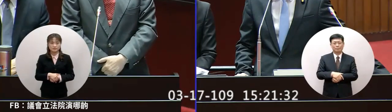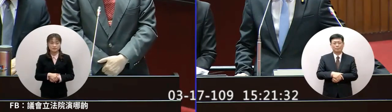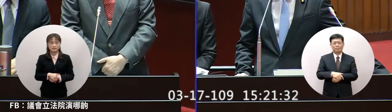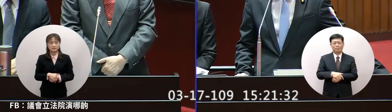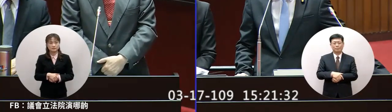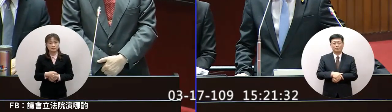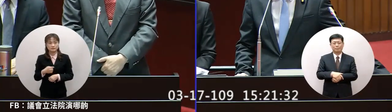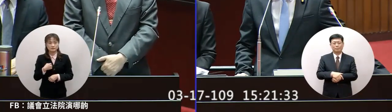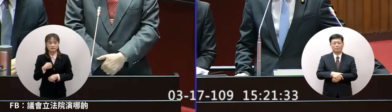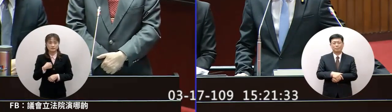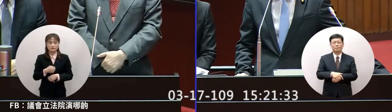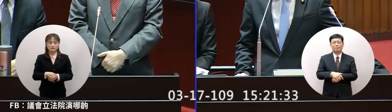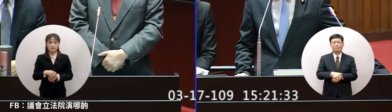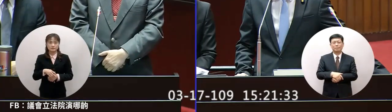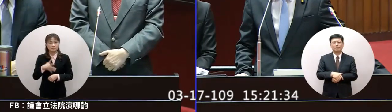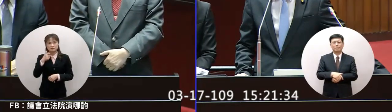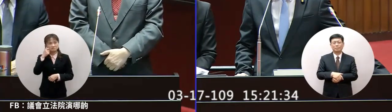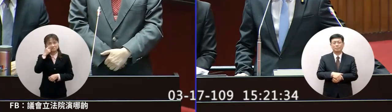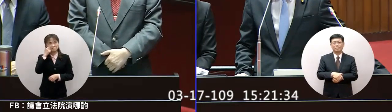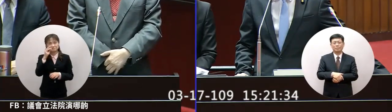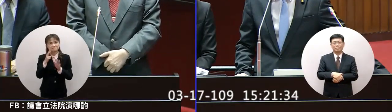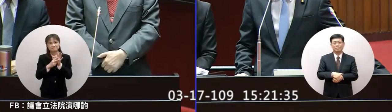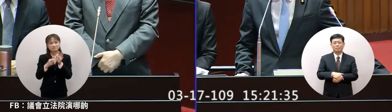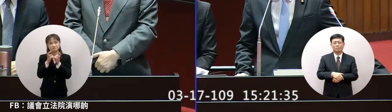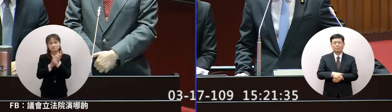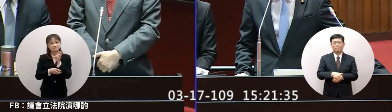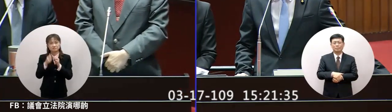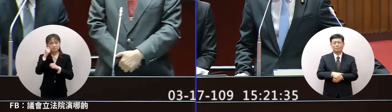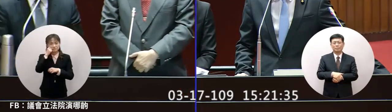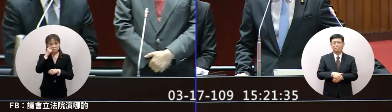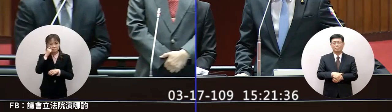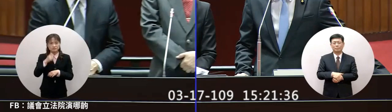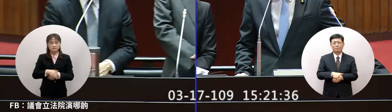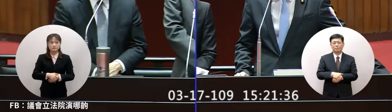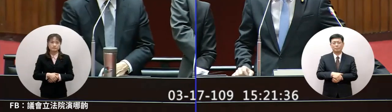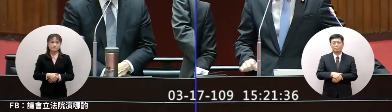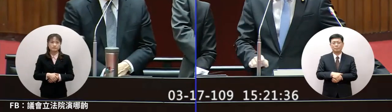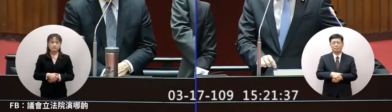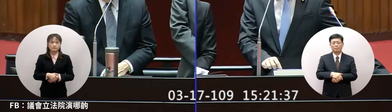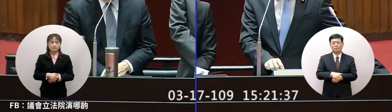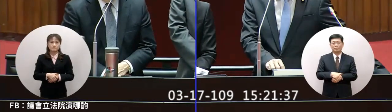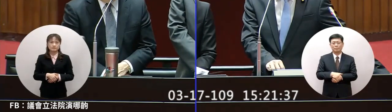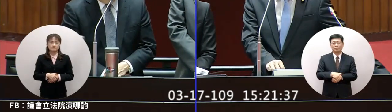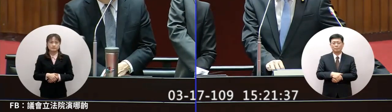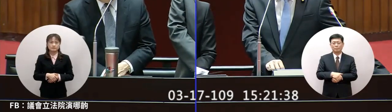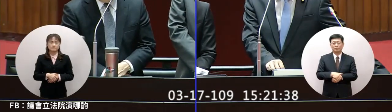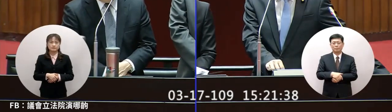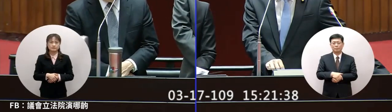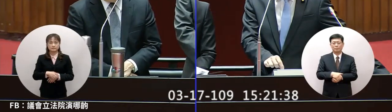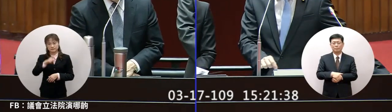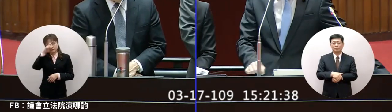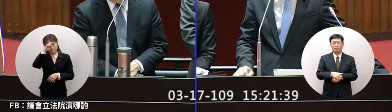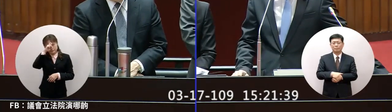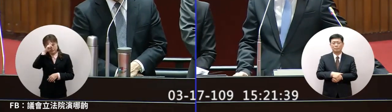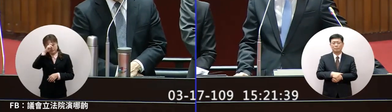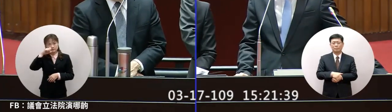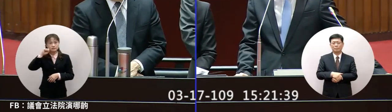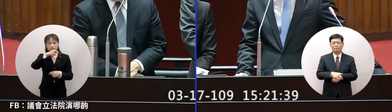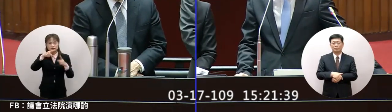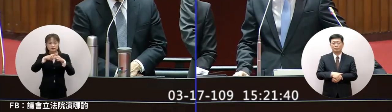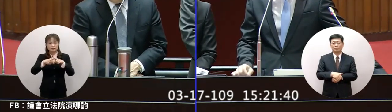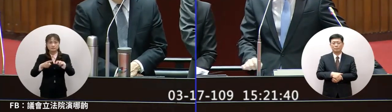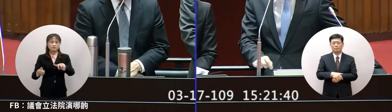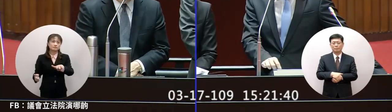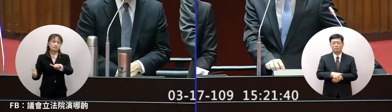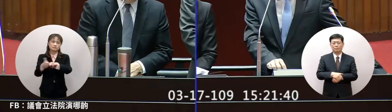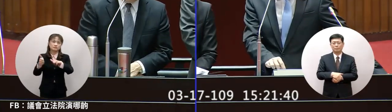我不建議委很難描寫很多事情反正我們希望把同胞盡量的接